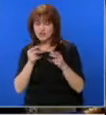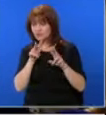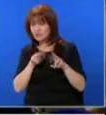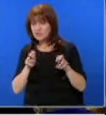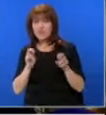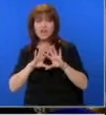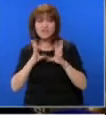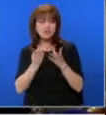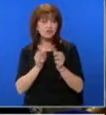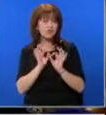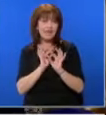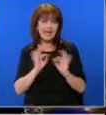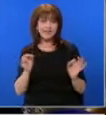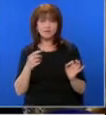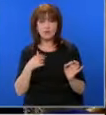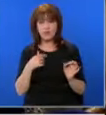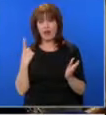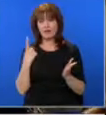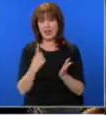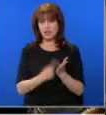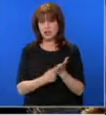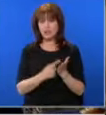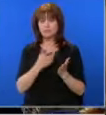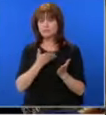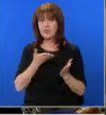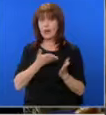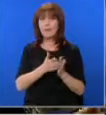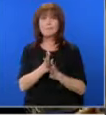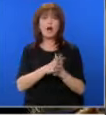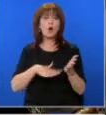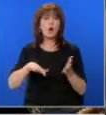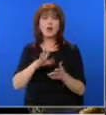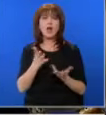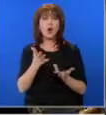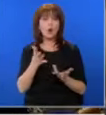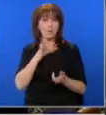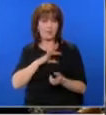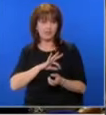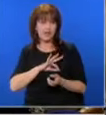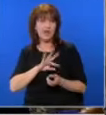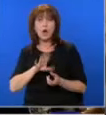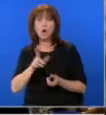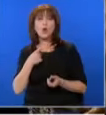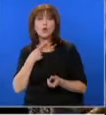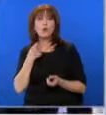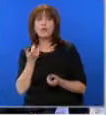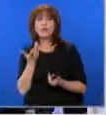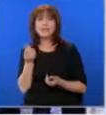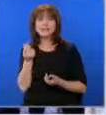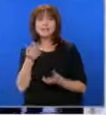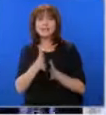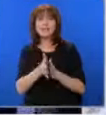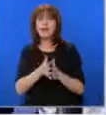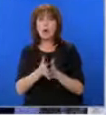всичко да стане ясно. Ние дължиме на хората истината по всеки един порък. От кой е спечелено, от кой е загубено и къде се отище парите на хората.